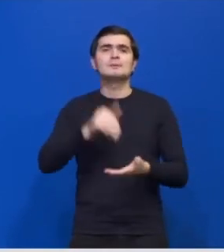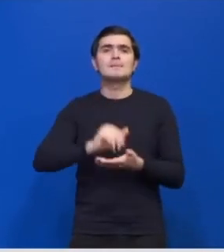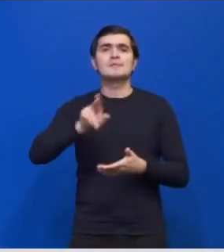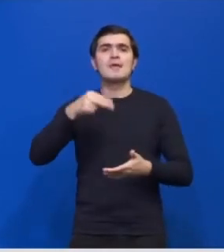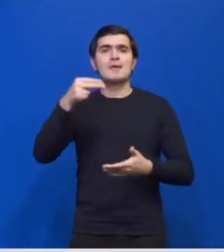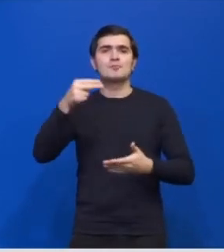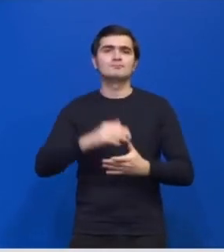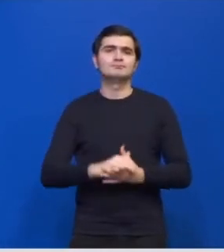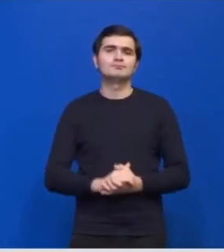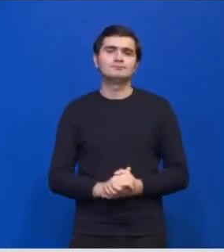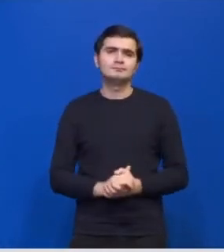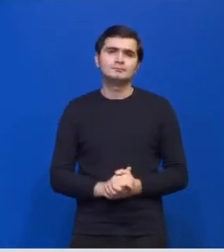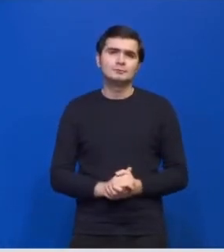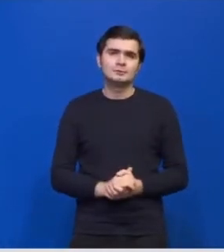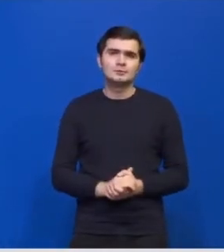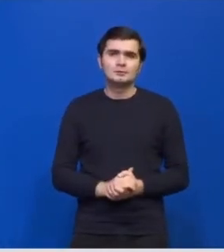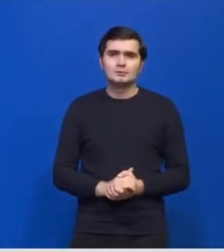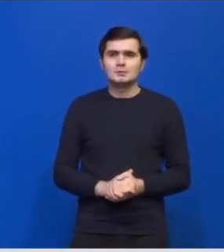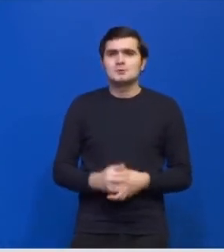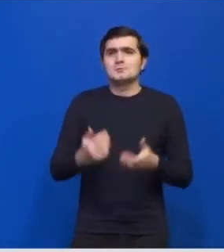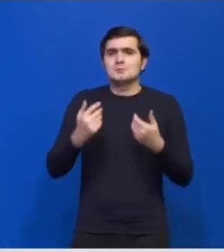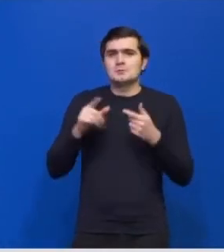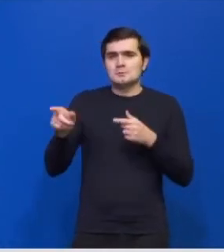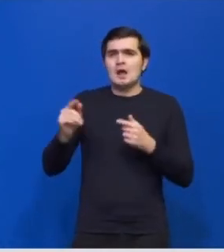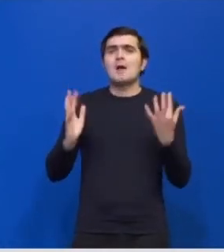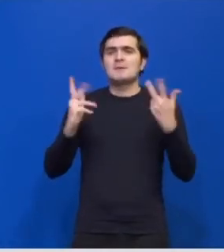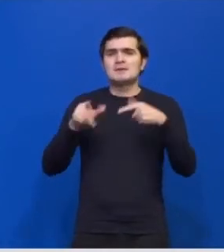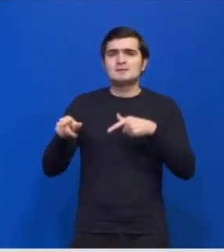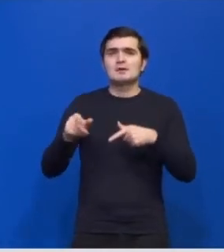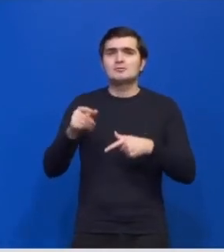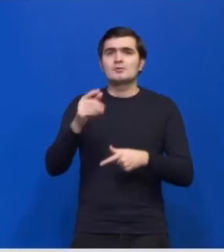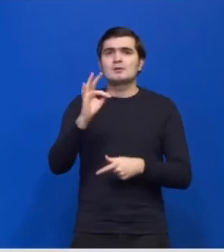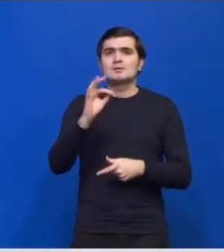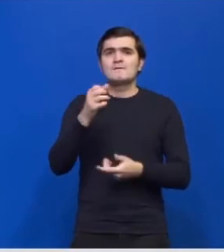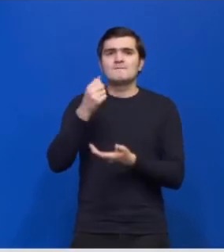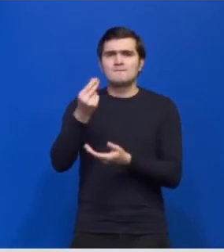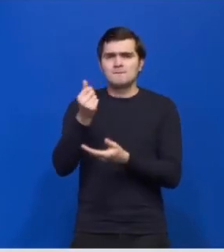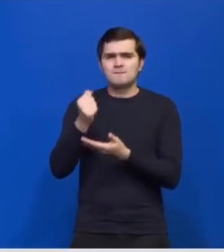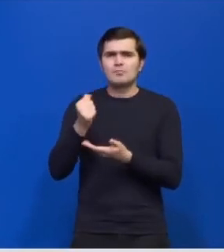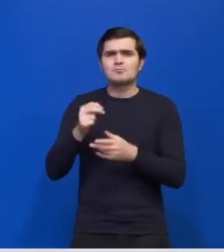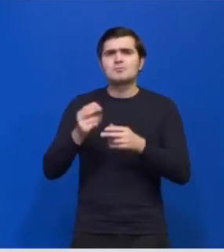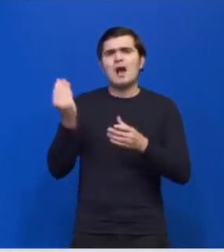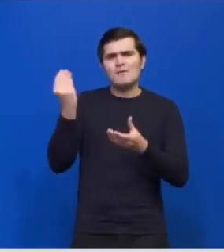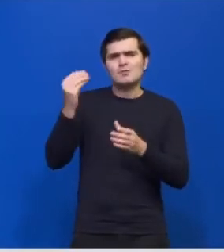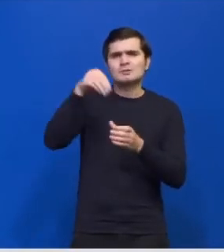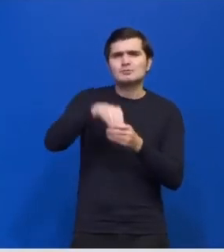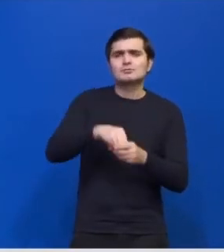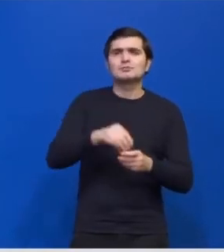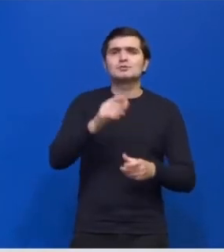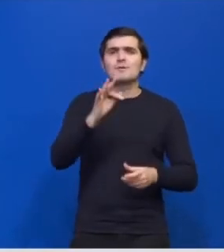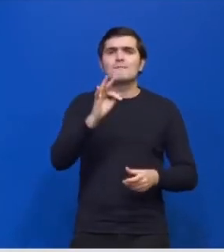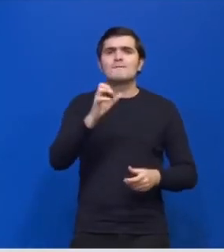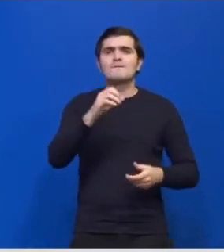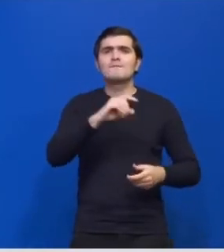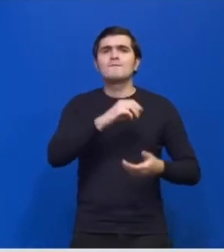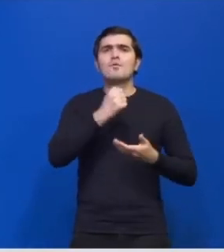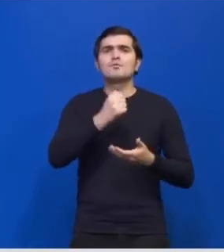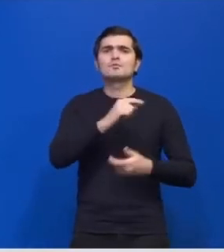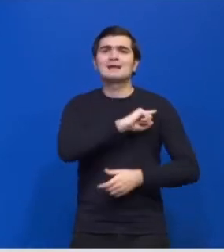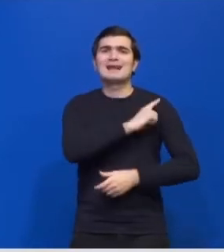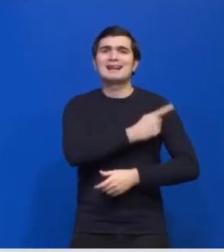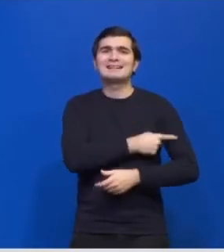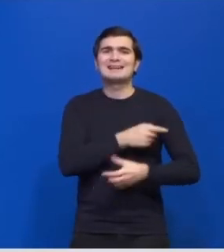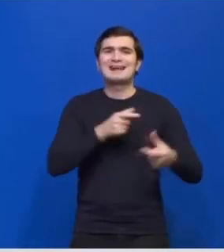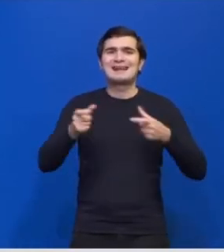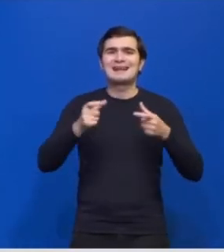euro. Ca administratorii fondului rămân, a post-introdus și fondul de garantare a creditului rural, pe lângă